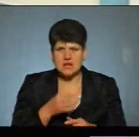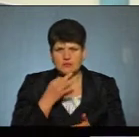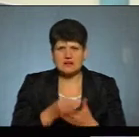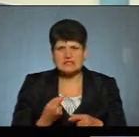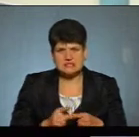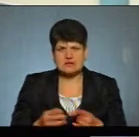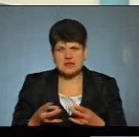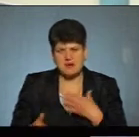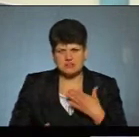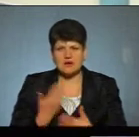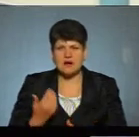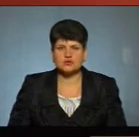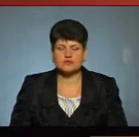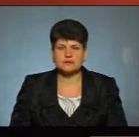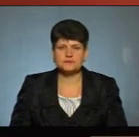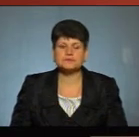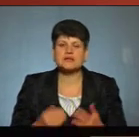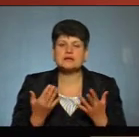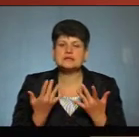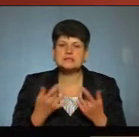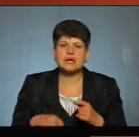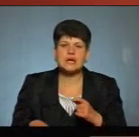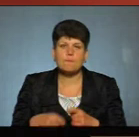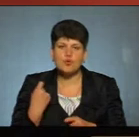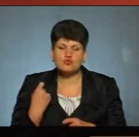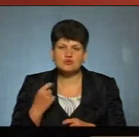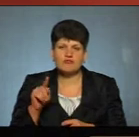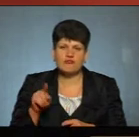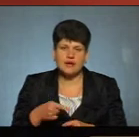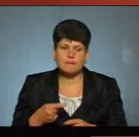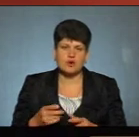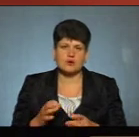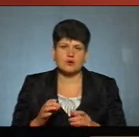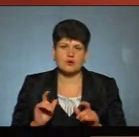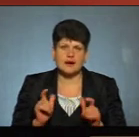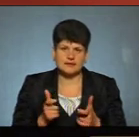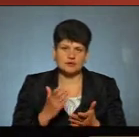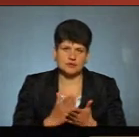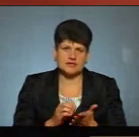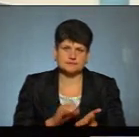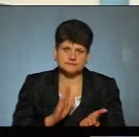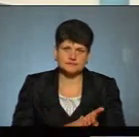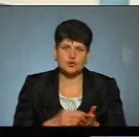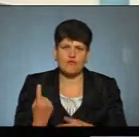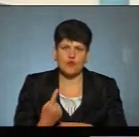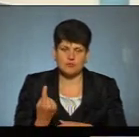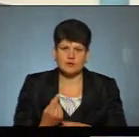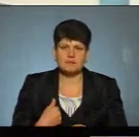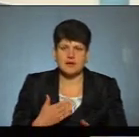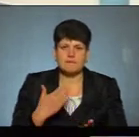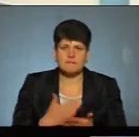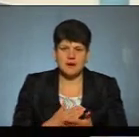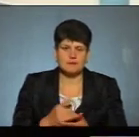наказувати. А скільки порушень, вимог карантину, зафіксовано в області? Ми маємо, скажімо так,